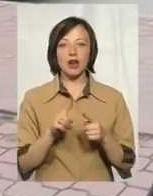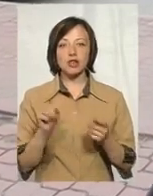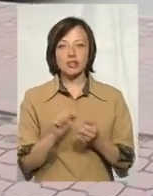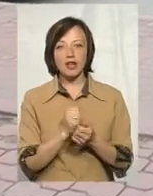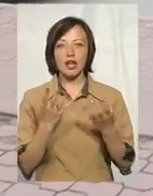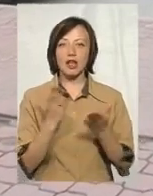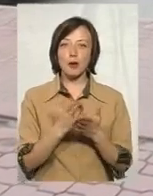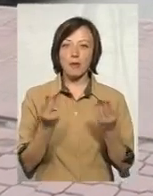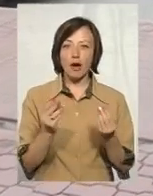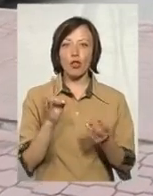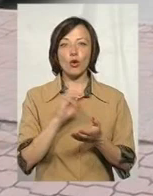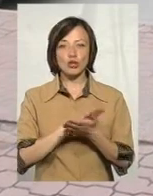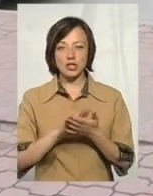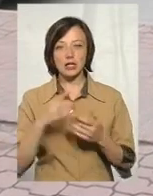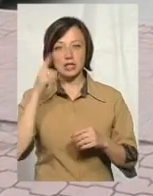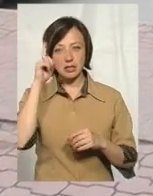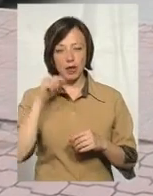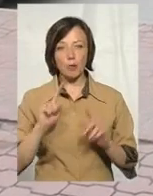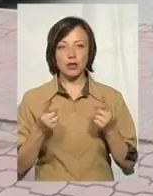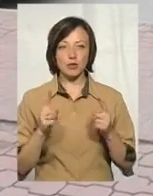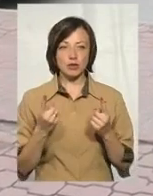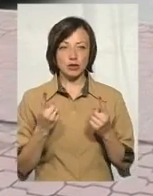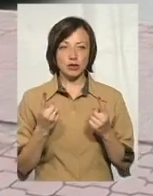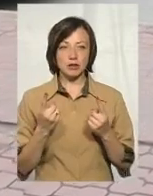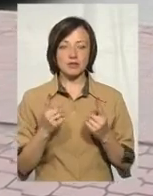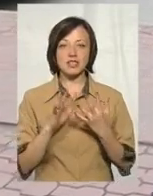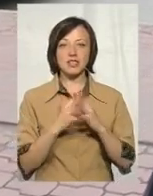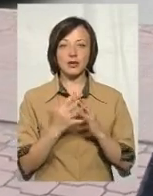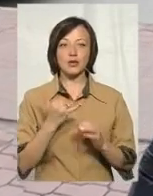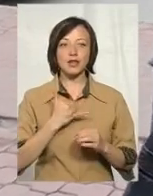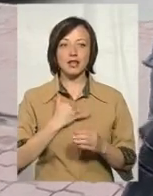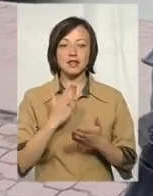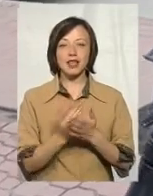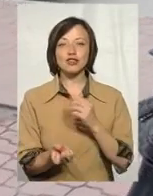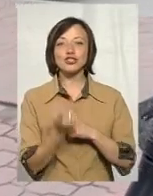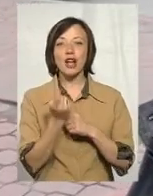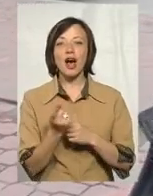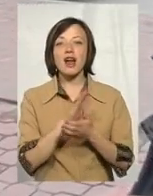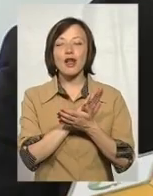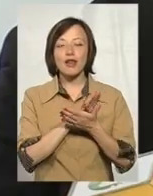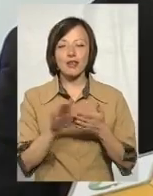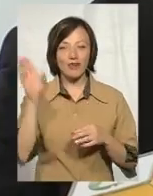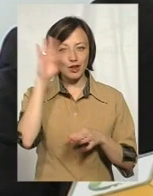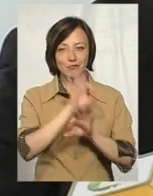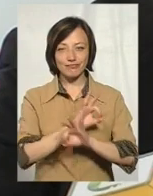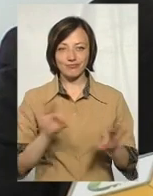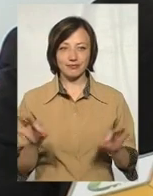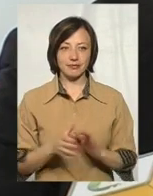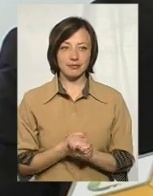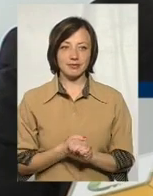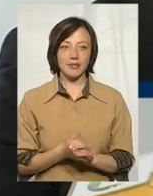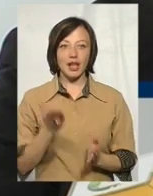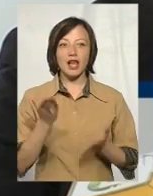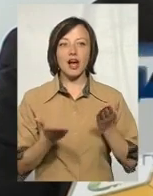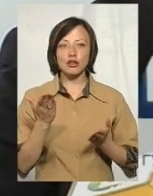є і м'якша, але вона чиста. Я знаю, тому що в селі в нас є джерело, і там вода отлично. Якщо є можливість пити